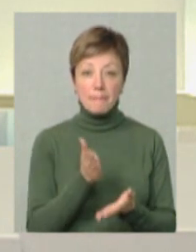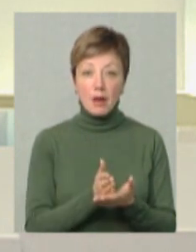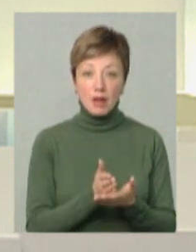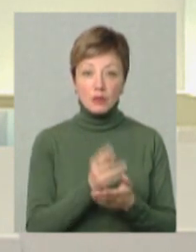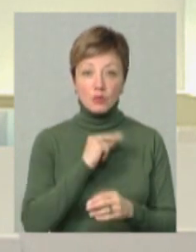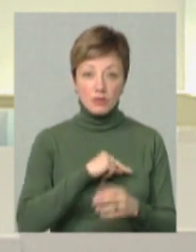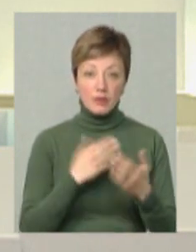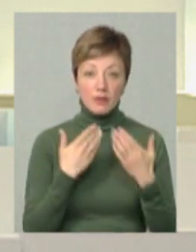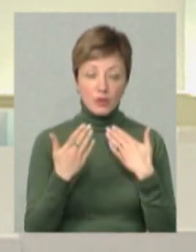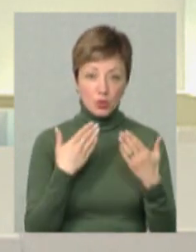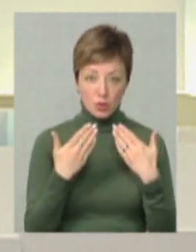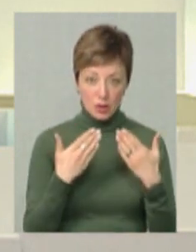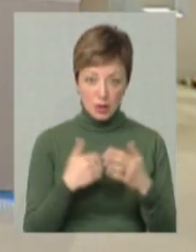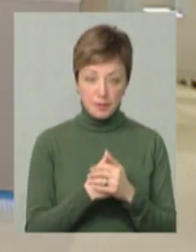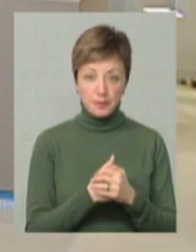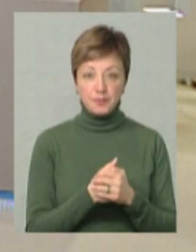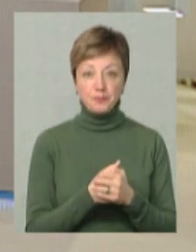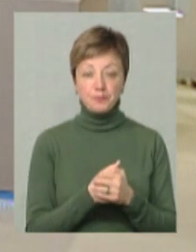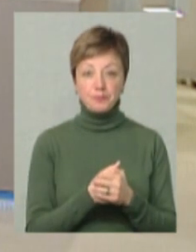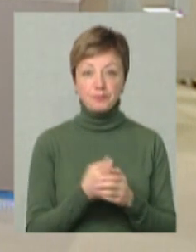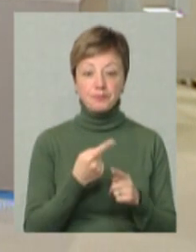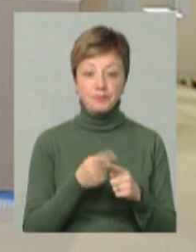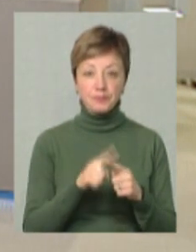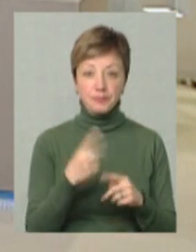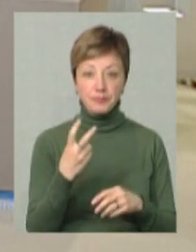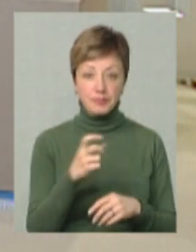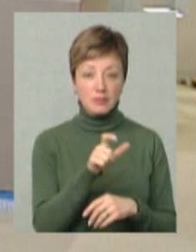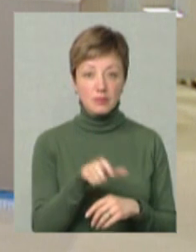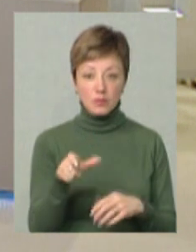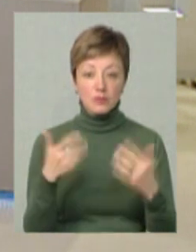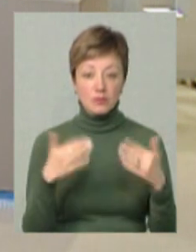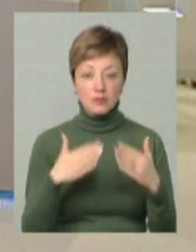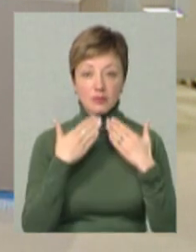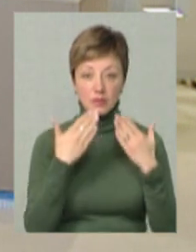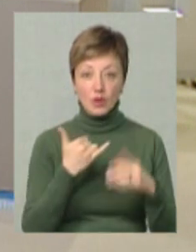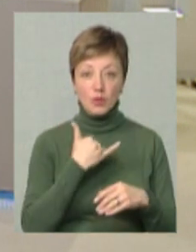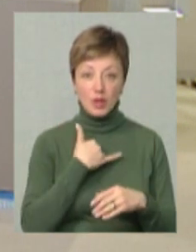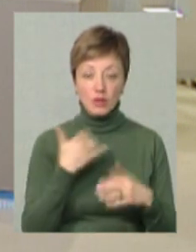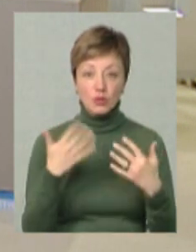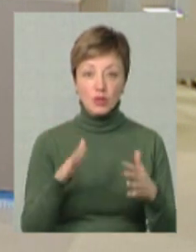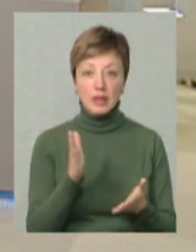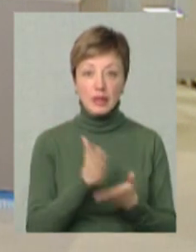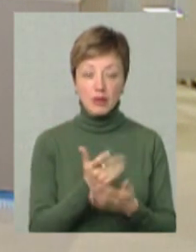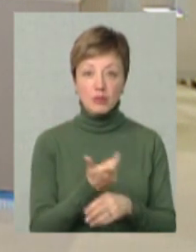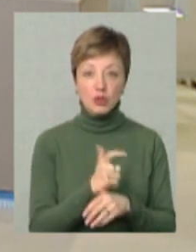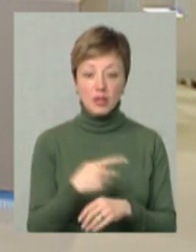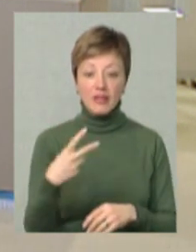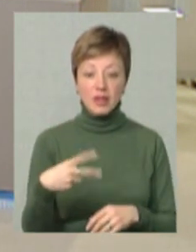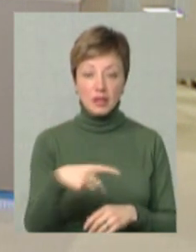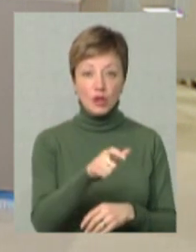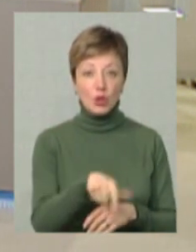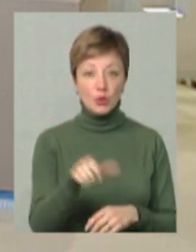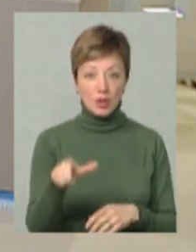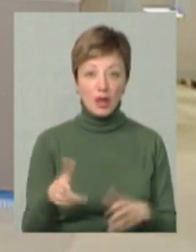трудові відносини. Значить, із цих 200 людей, які вже звернулися, в нас вже є більше 20 людей,